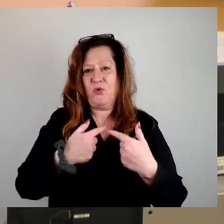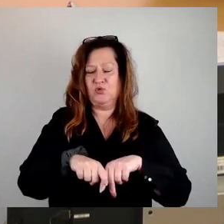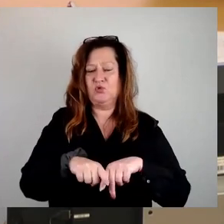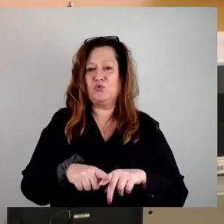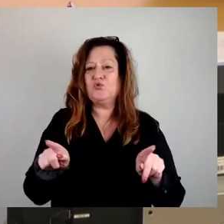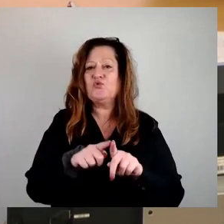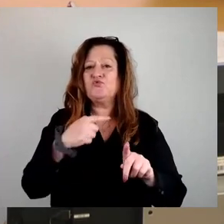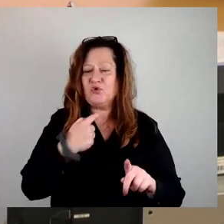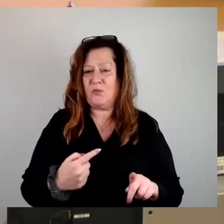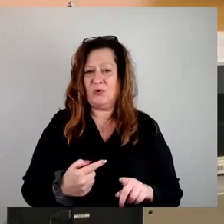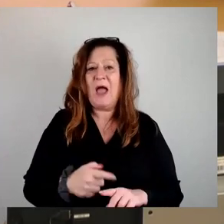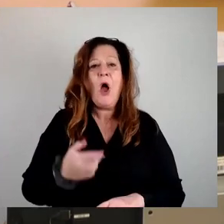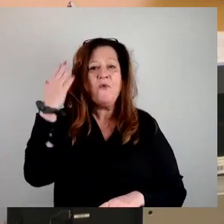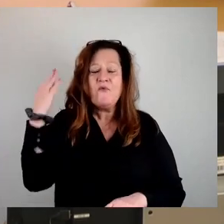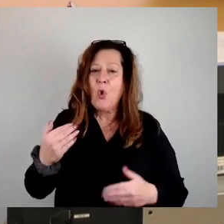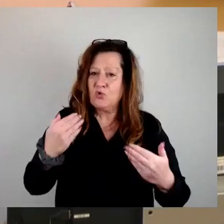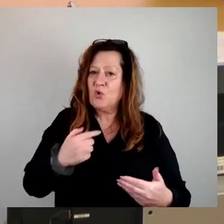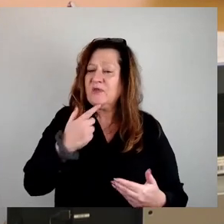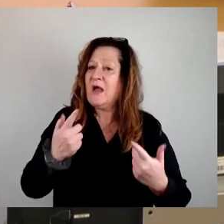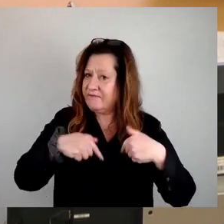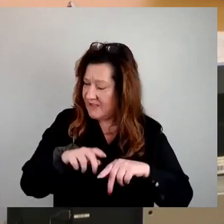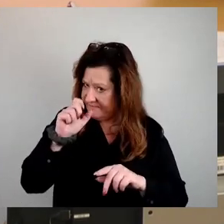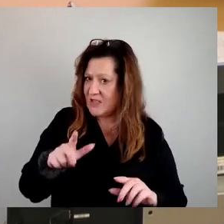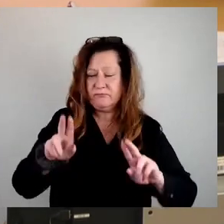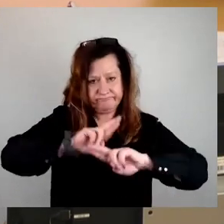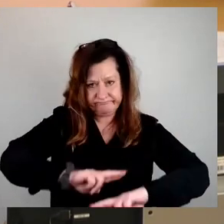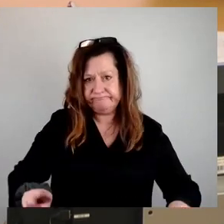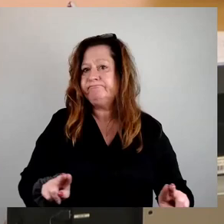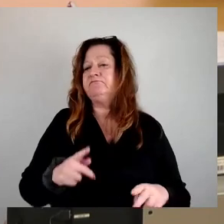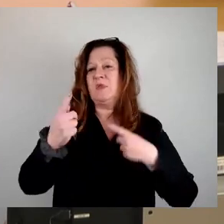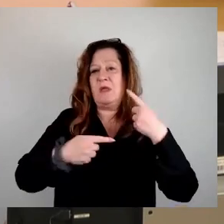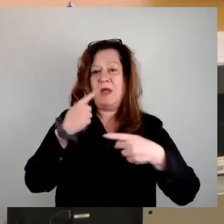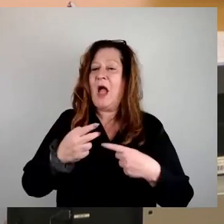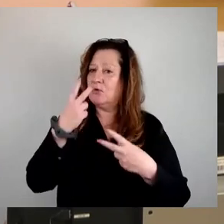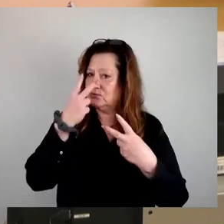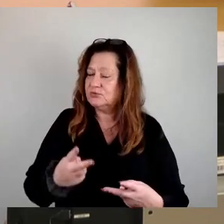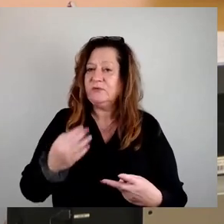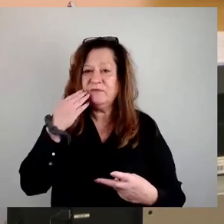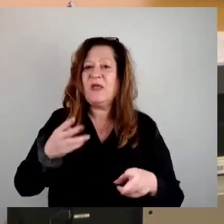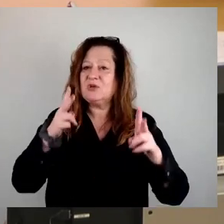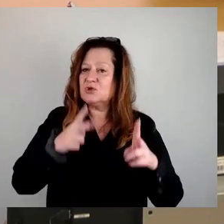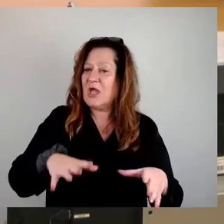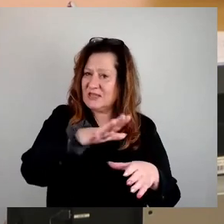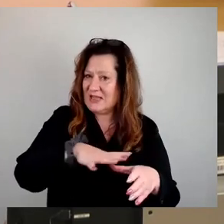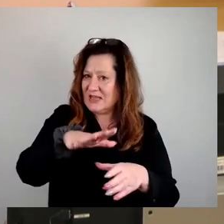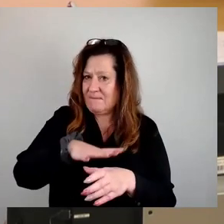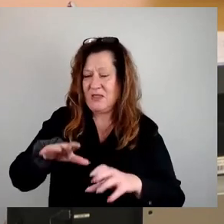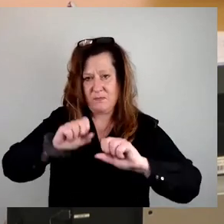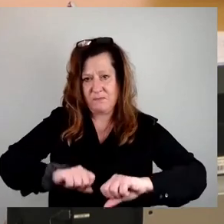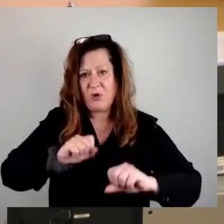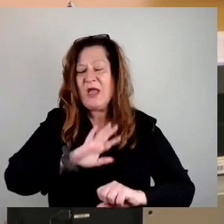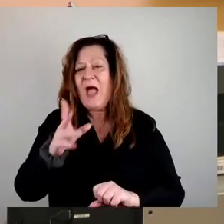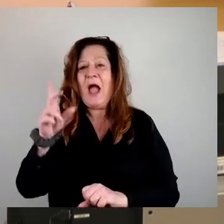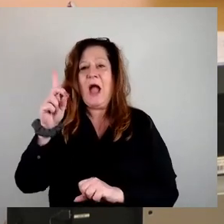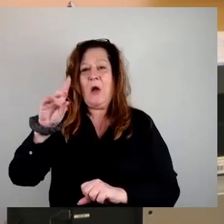gesagt vorhin, wir werden darüber sprechen, wir werden in Ruhe darüber sprechen, wir werden uns angucken, in welchen Stadtgebieten das sinnvoll ist. Auch die Dissidenten haben noch einen entsprechenden Antrag,